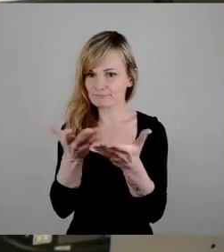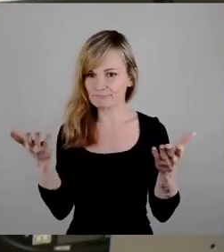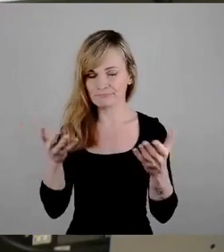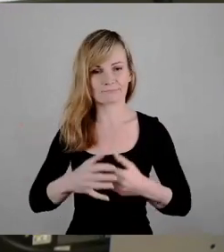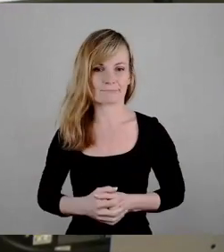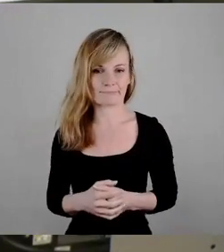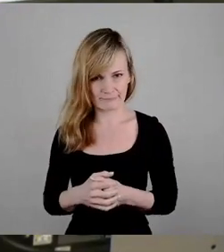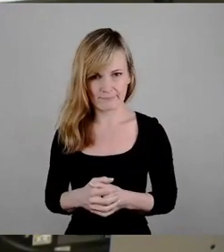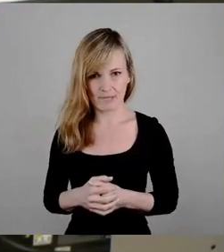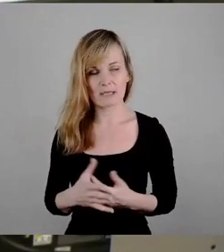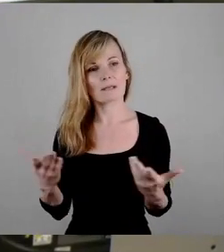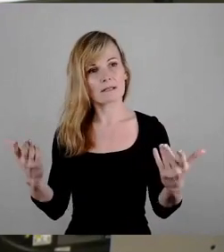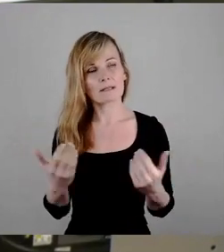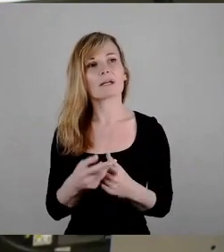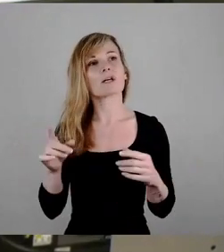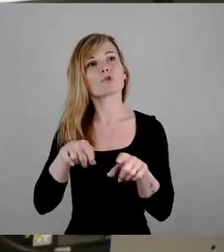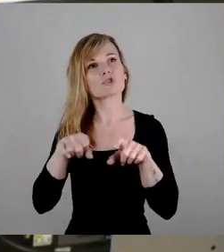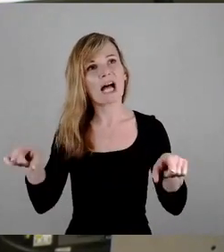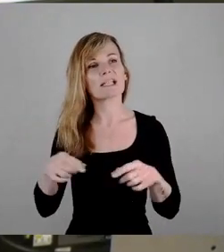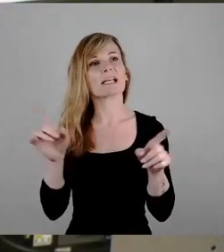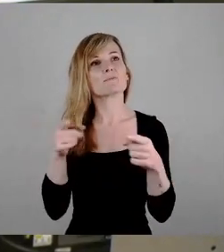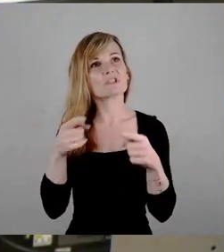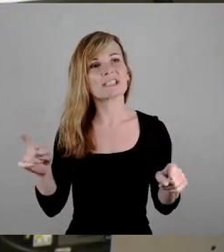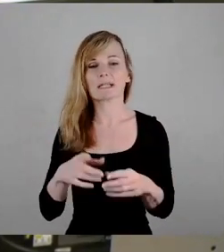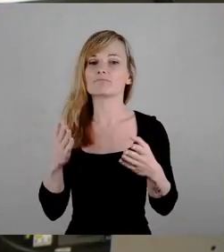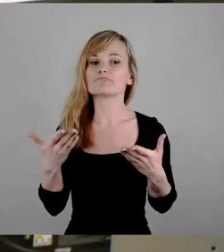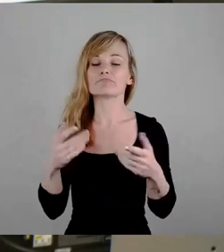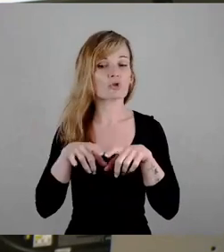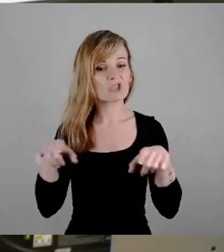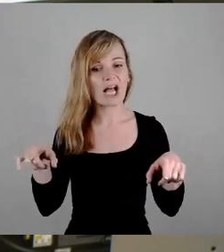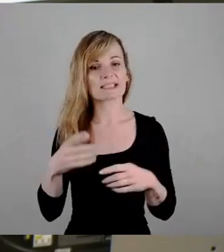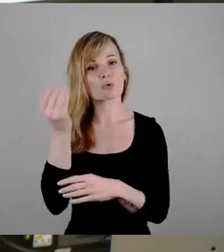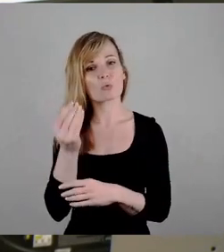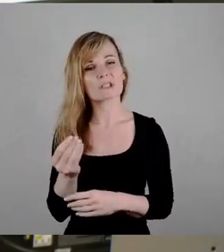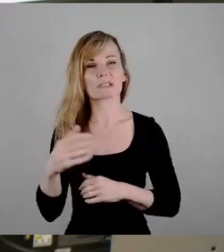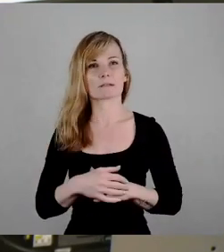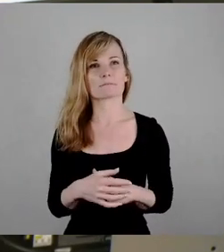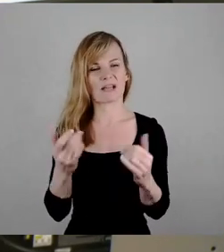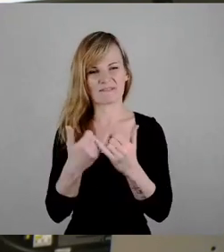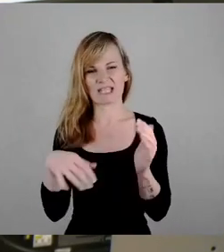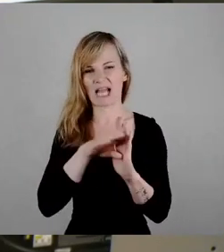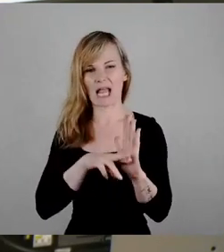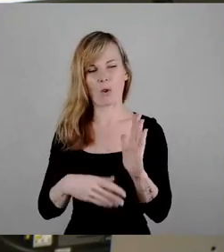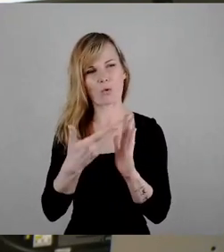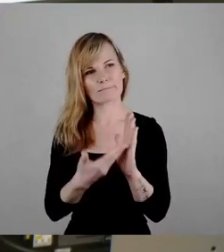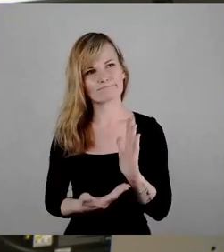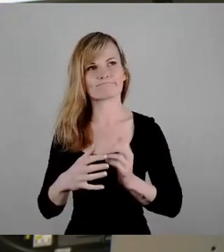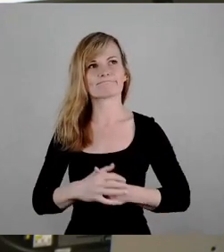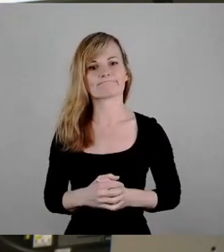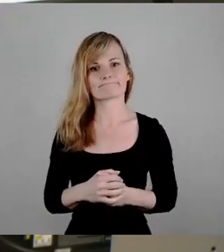Straßenmusik, Straßenkunst und wie ist sie geregelt. Ist natürlich